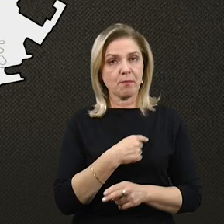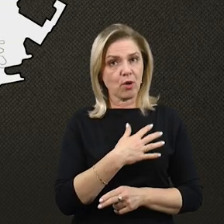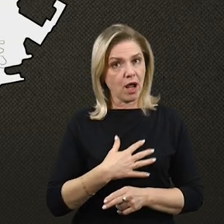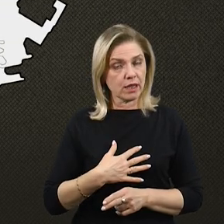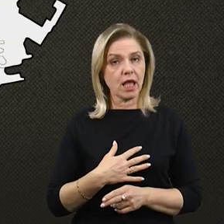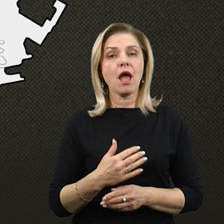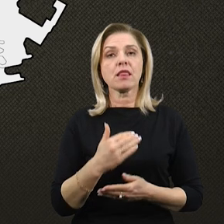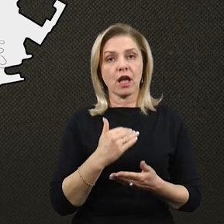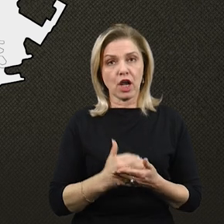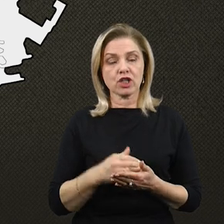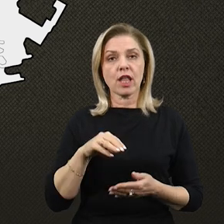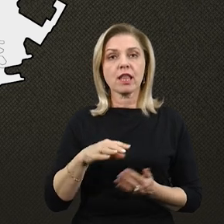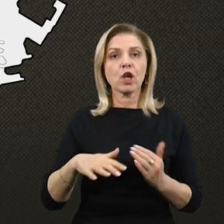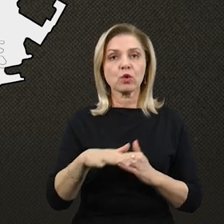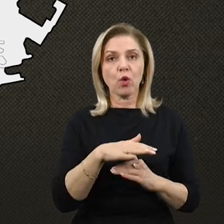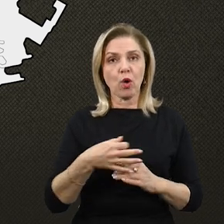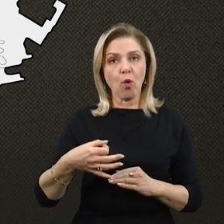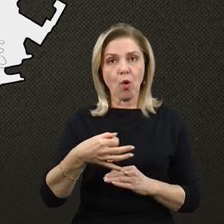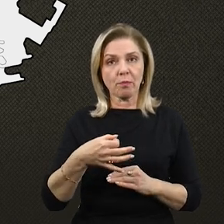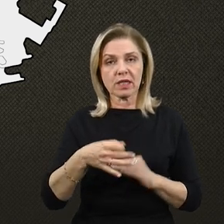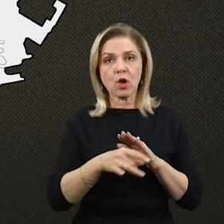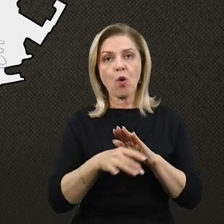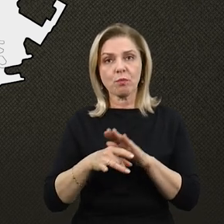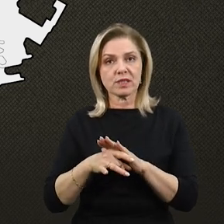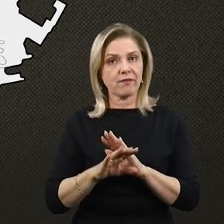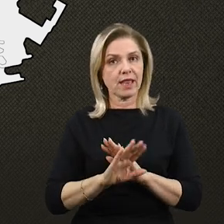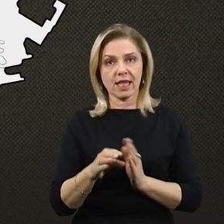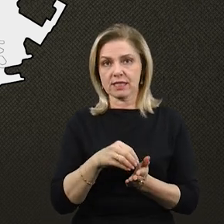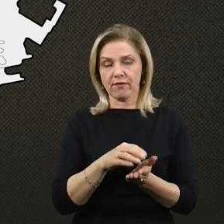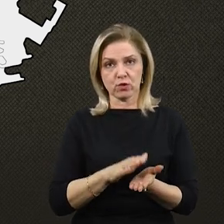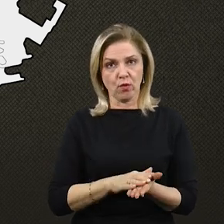території області, за даними військової адміністрації, обстрілів не зафіксовано.